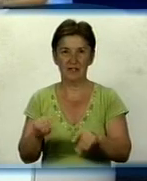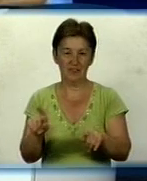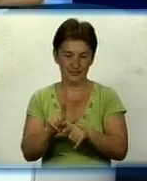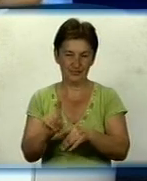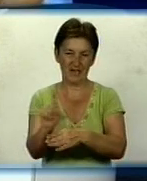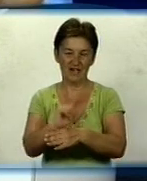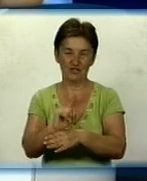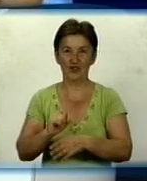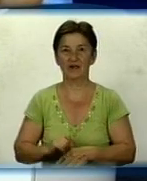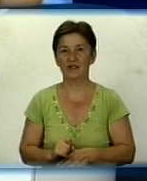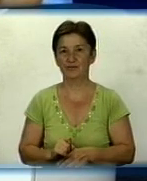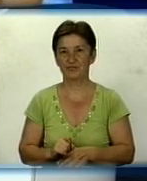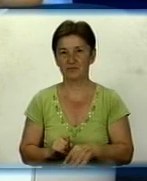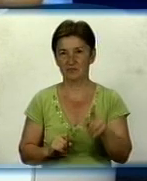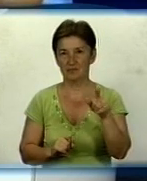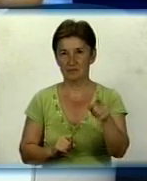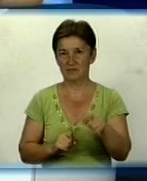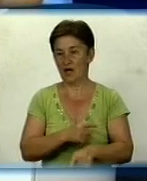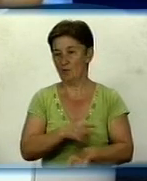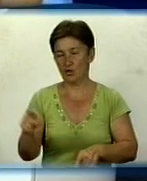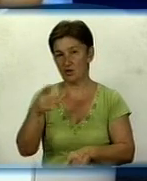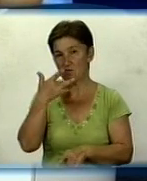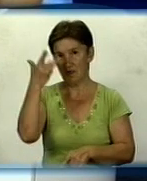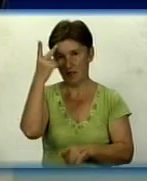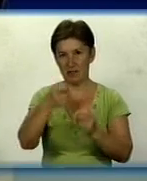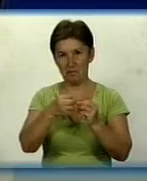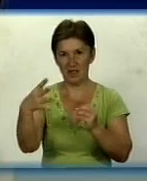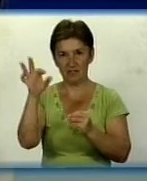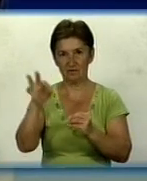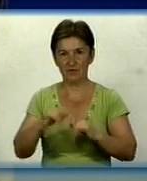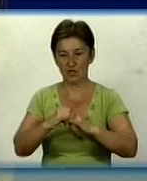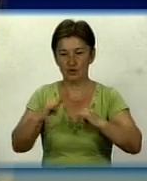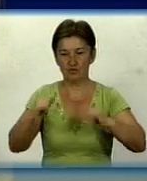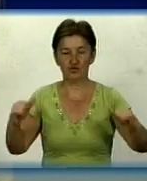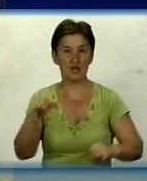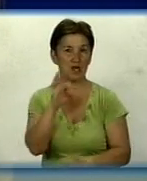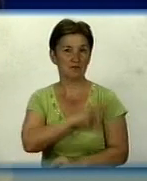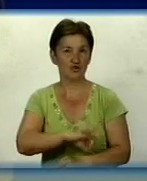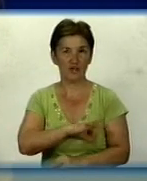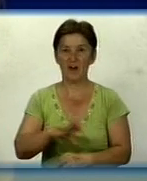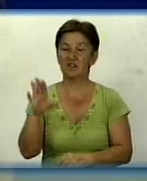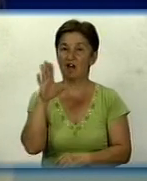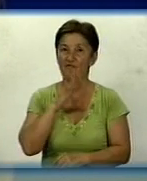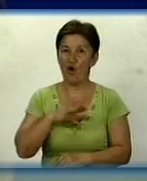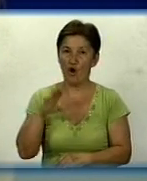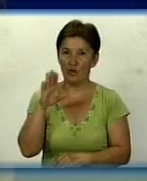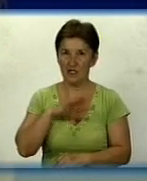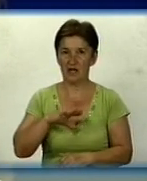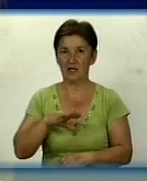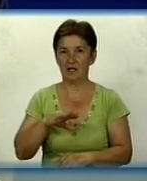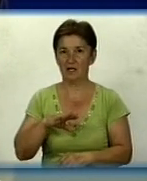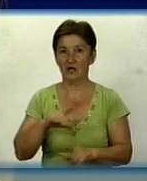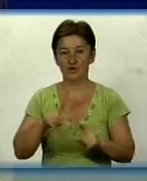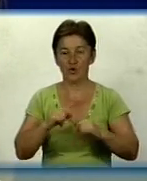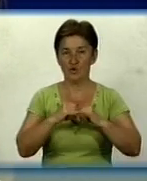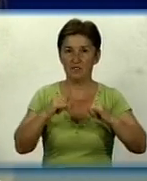сьогодні звучала така інформація, що протягом літа на 15% збільшили споживання води в Керовограді. Що стосується області в цілому, чи